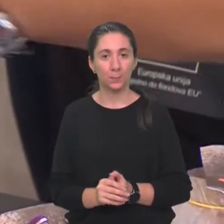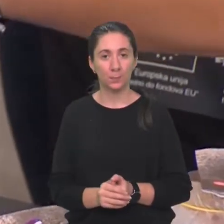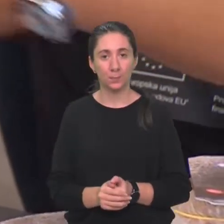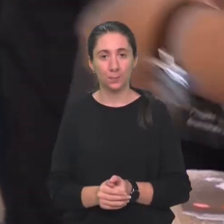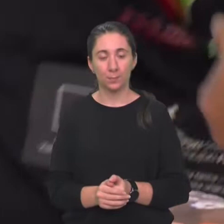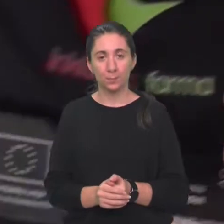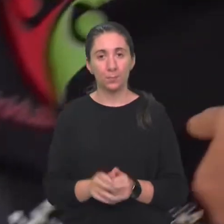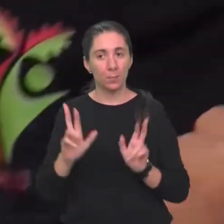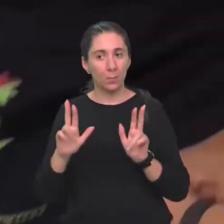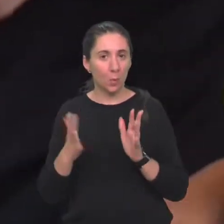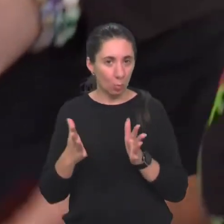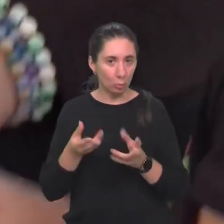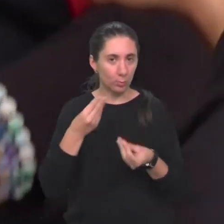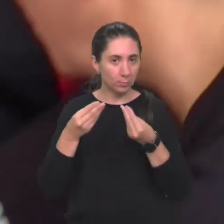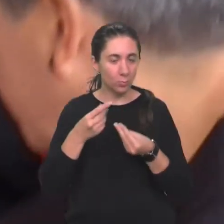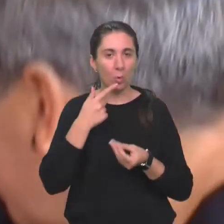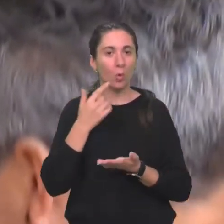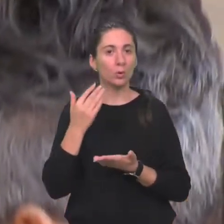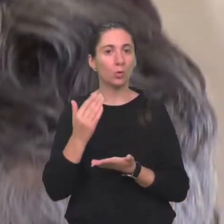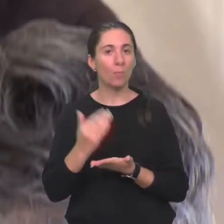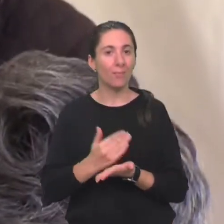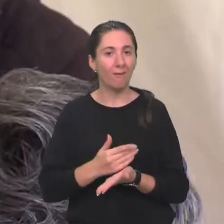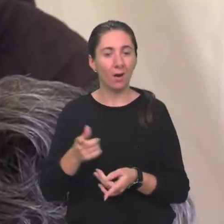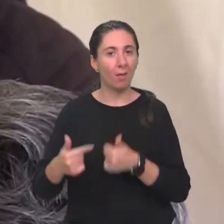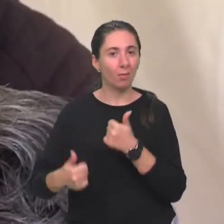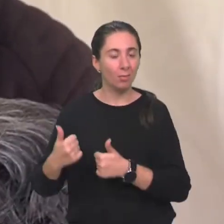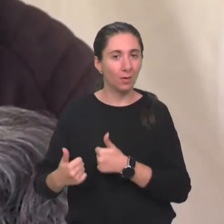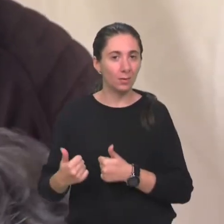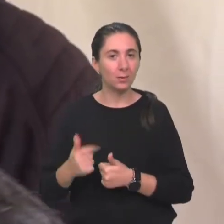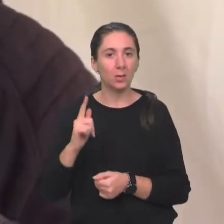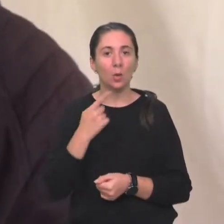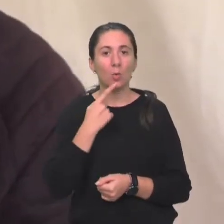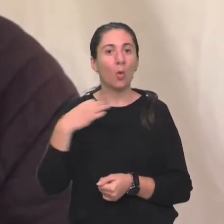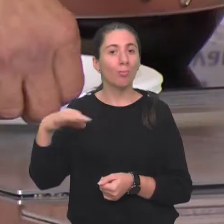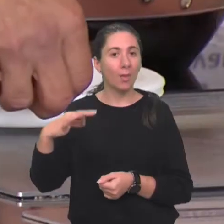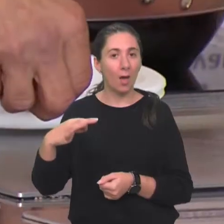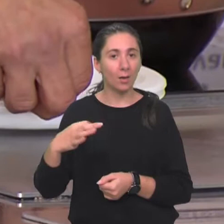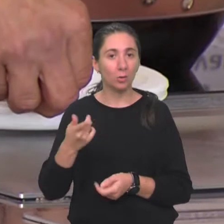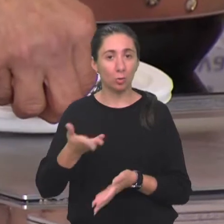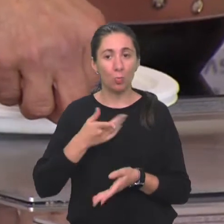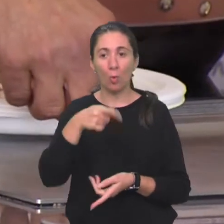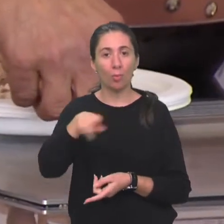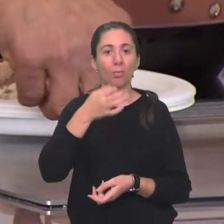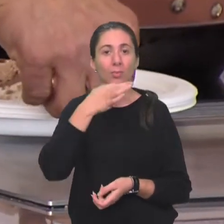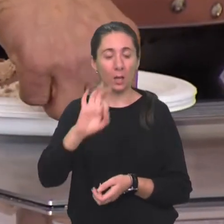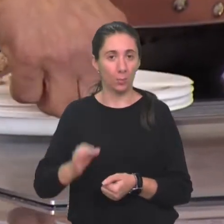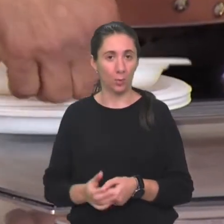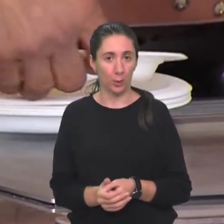Evo, može li nam reći koja su pravila natjecanja i koje nagrade očekuju one najbolje?